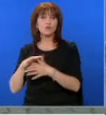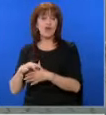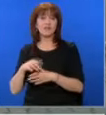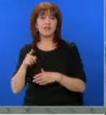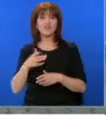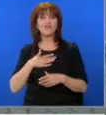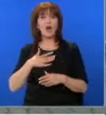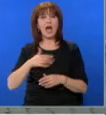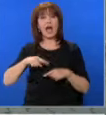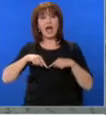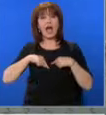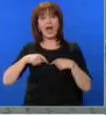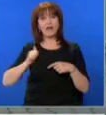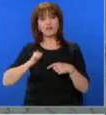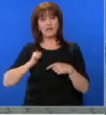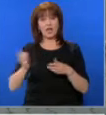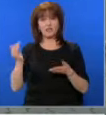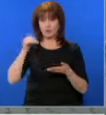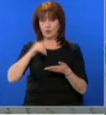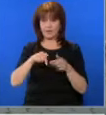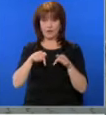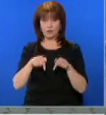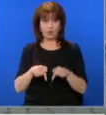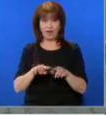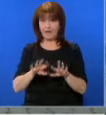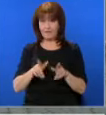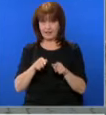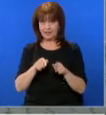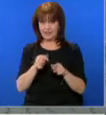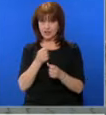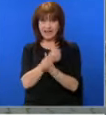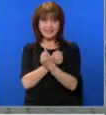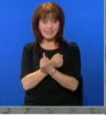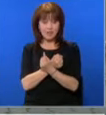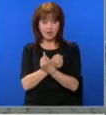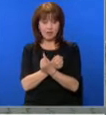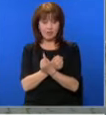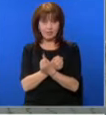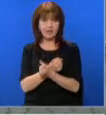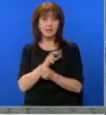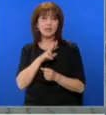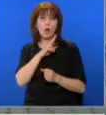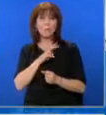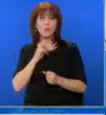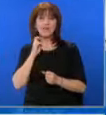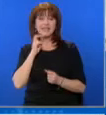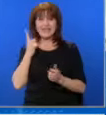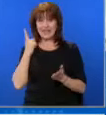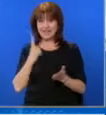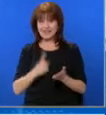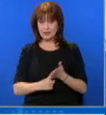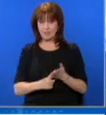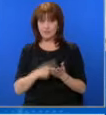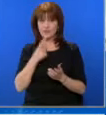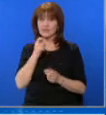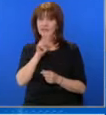своя адвокат. Когато дойде тук, дали тя ще бъде задържана с полицейска заповед